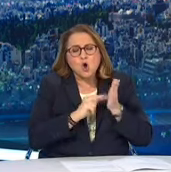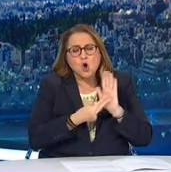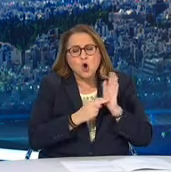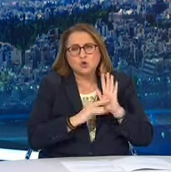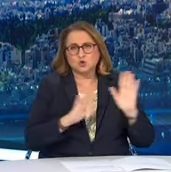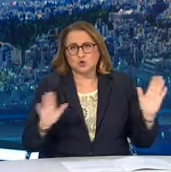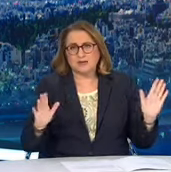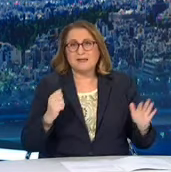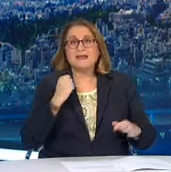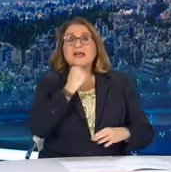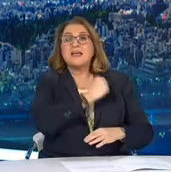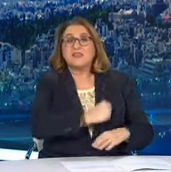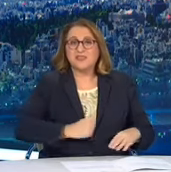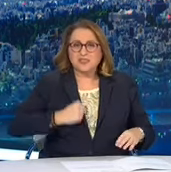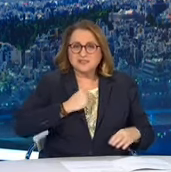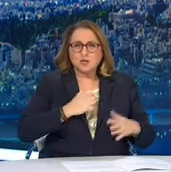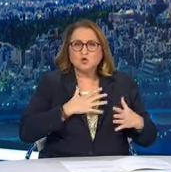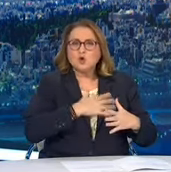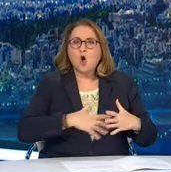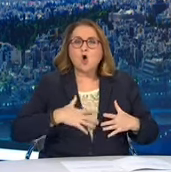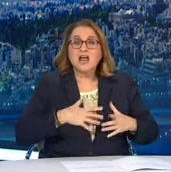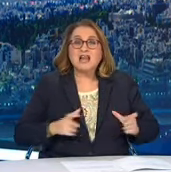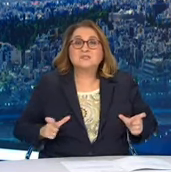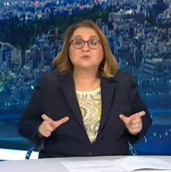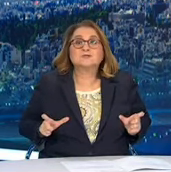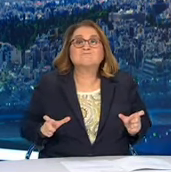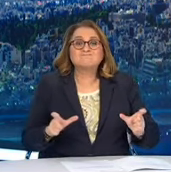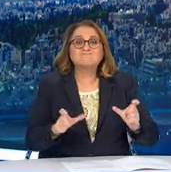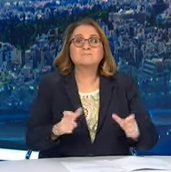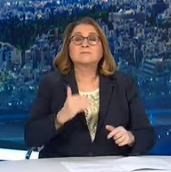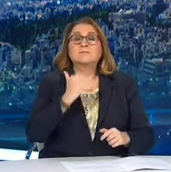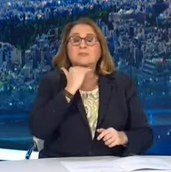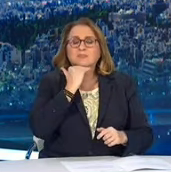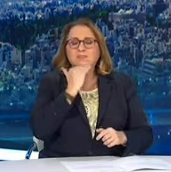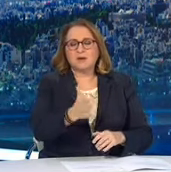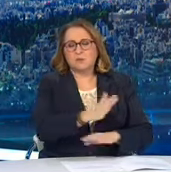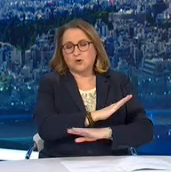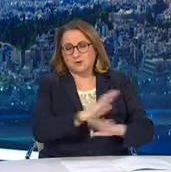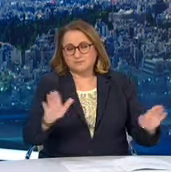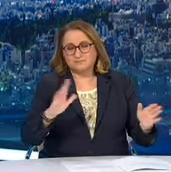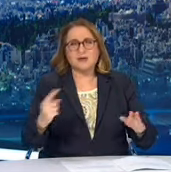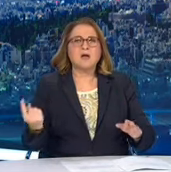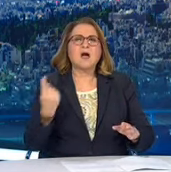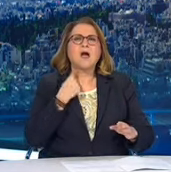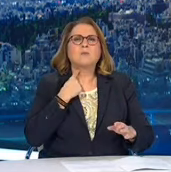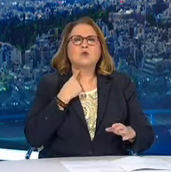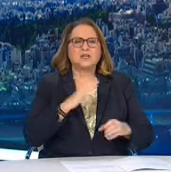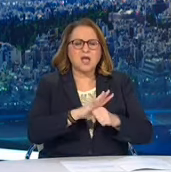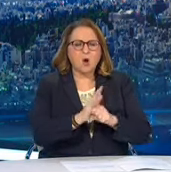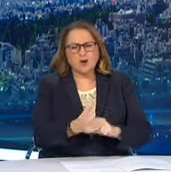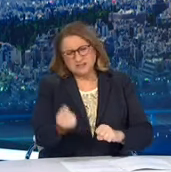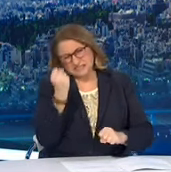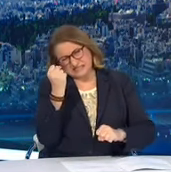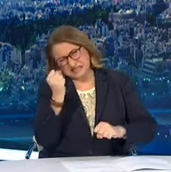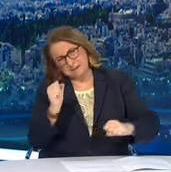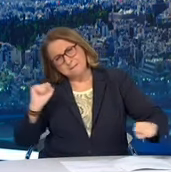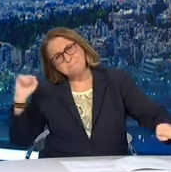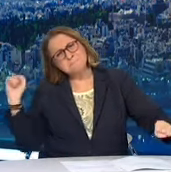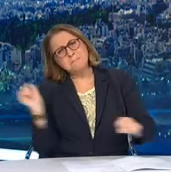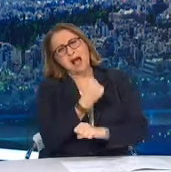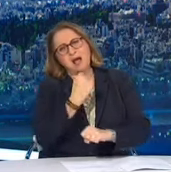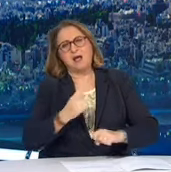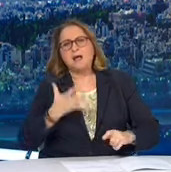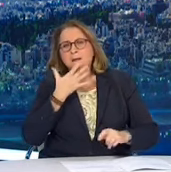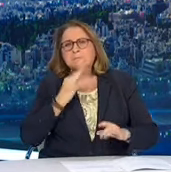ένας ιός ο οποίος, βλέπετε, διασπείρεται ταχύτατα, ένας ιός ο οποίος δοκιμάζει το σύστημα υγιές ποτέ άλλοτε. Στην Ελλάδα τη σύγχρονη δεν